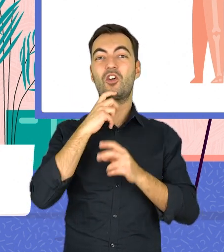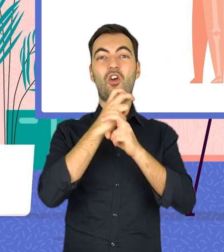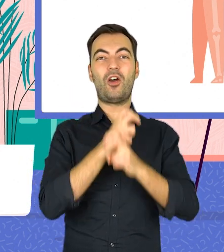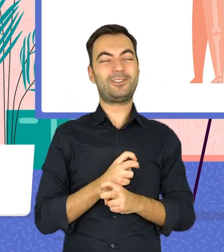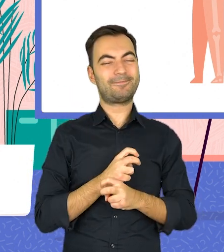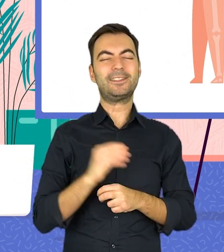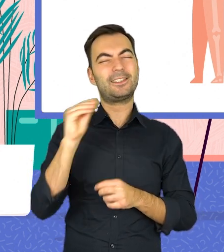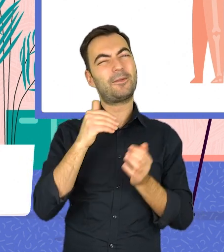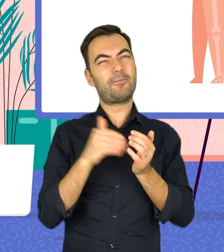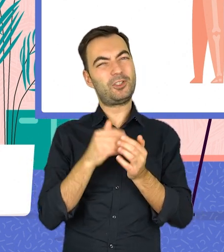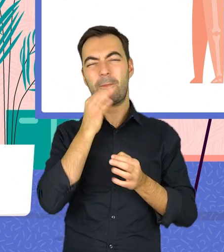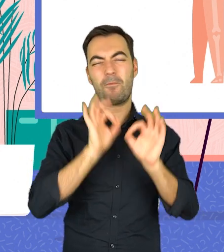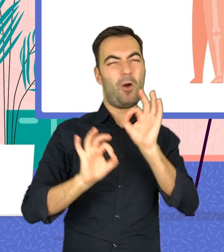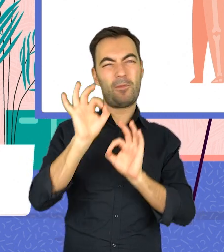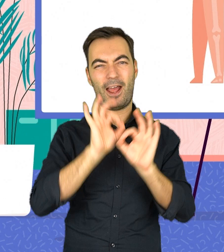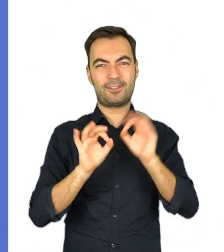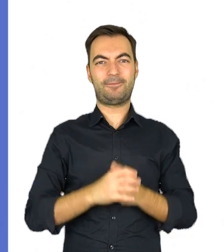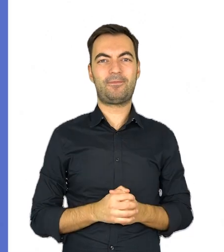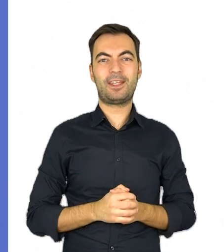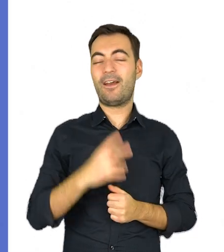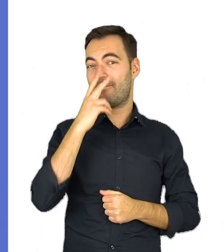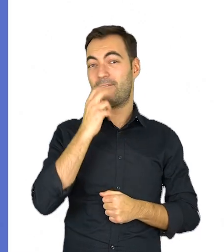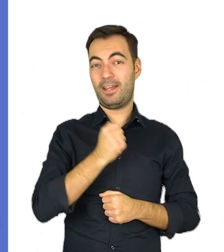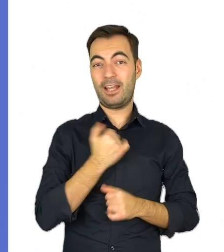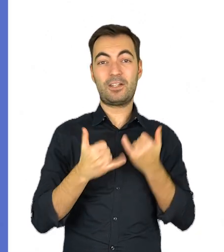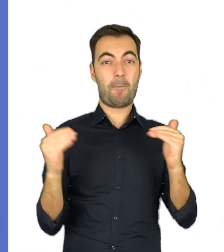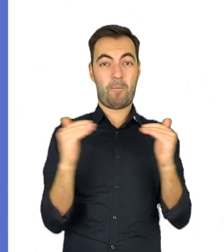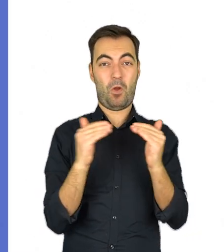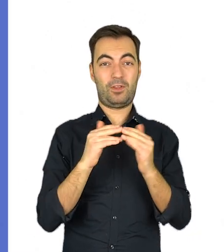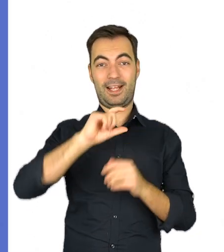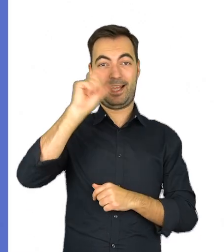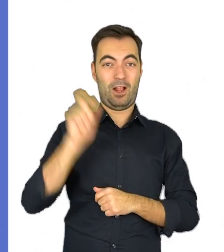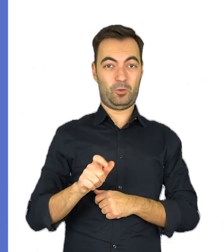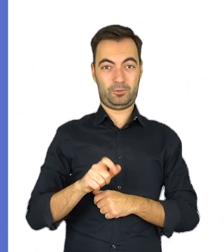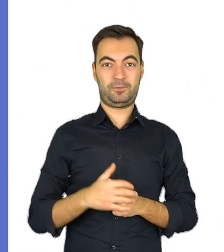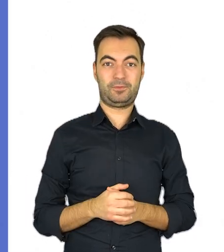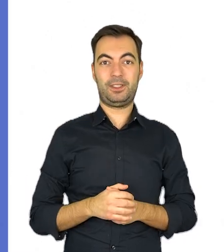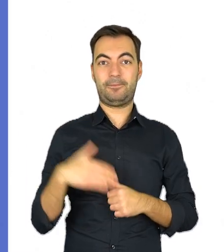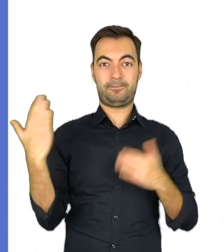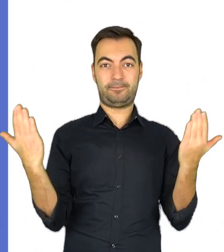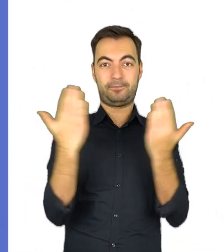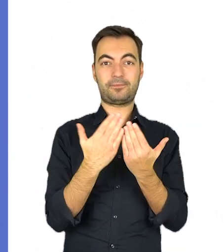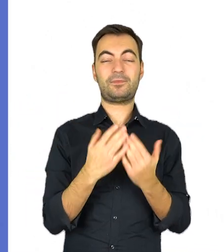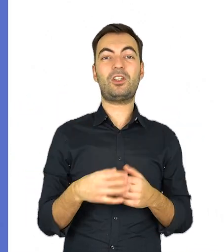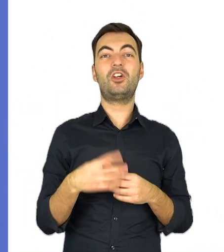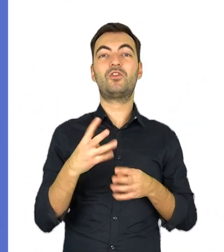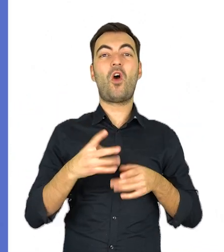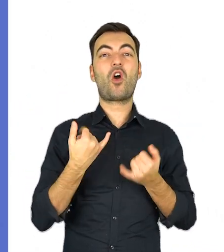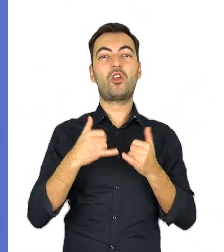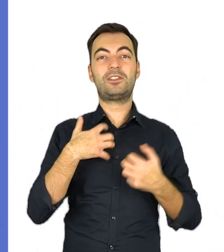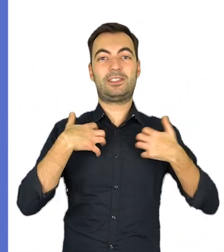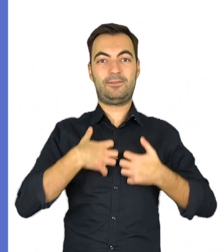naszego szkieletu wymaga jeszcze poprawek. Najlepiej widać to na przykładzie kręgosłupa. U czworonożnych